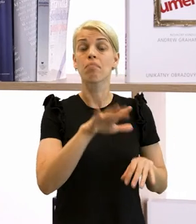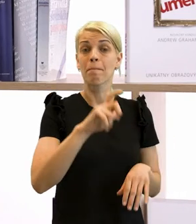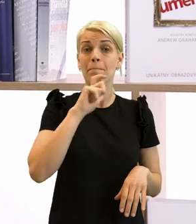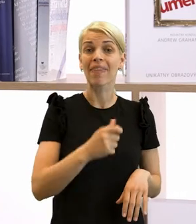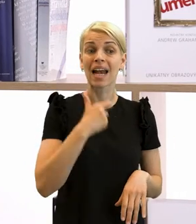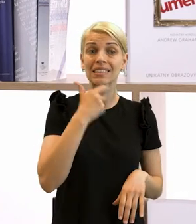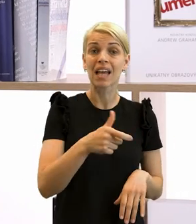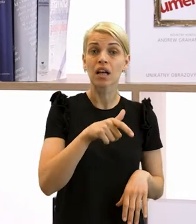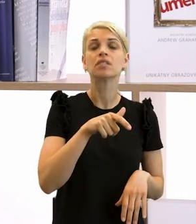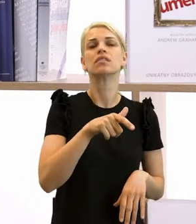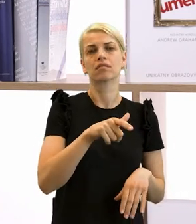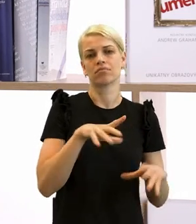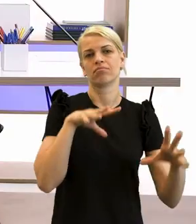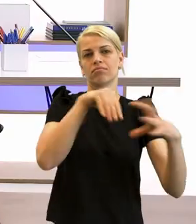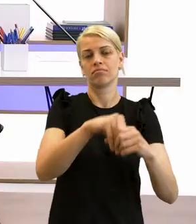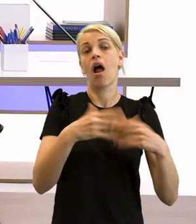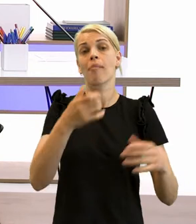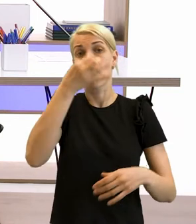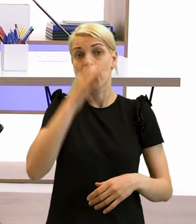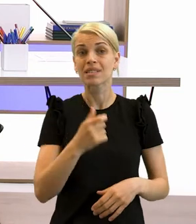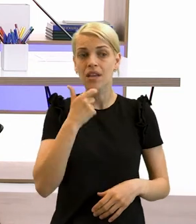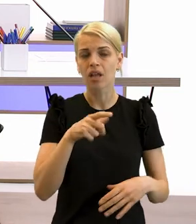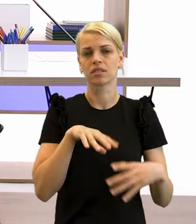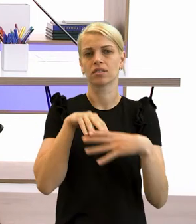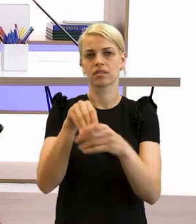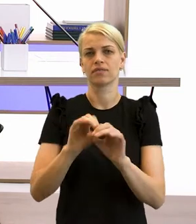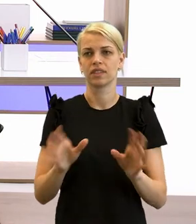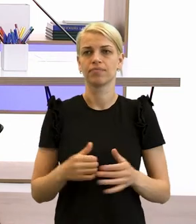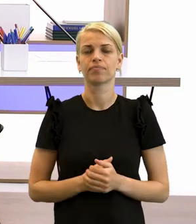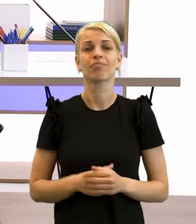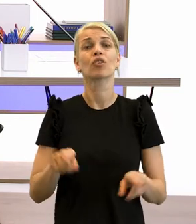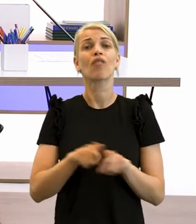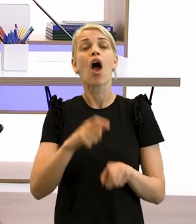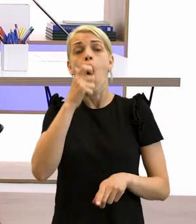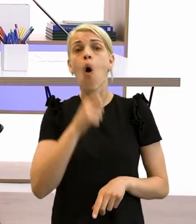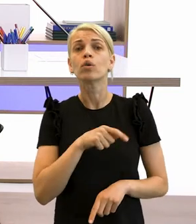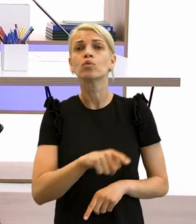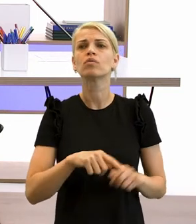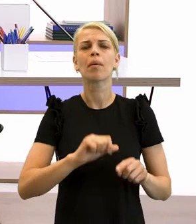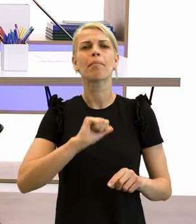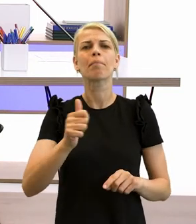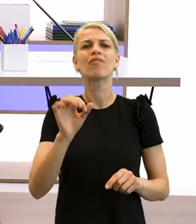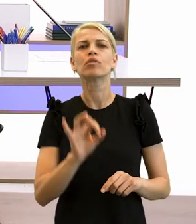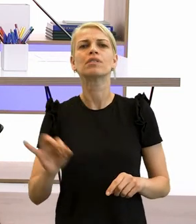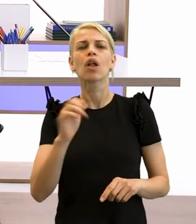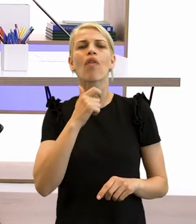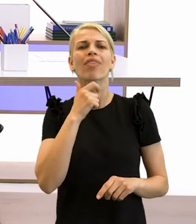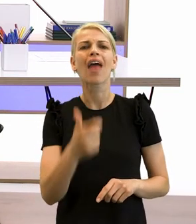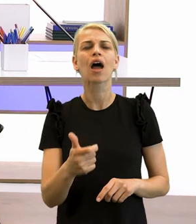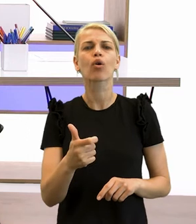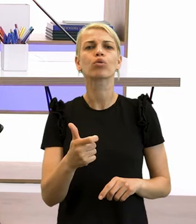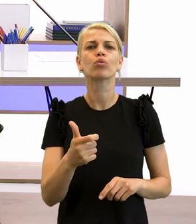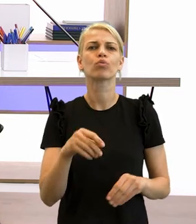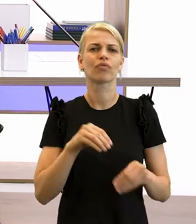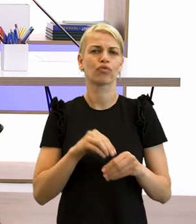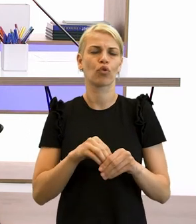maďarčine alebo v nemčine. Rovnaký osud postihol aj prvú celonárodnú inštitúciu Slovákov, Maticu